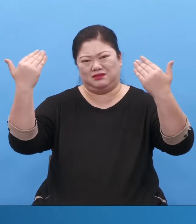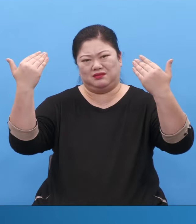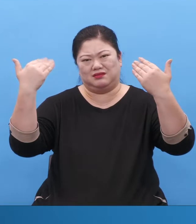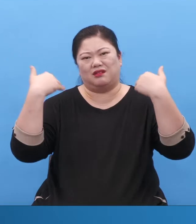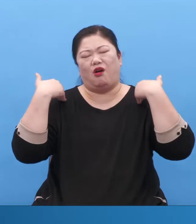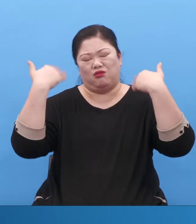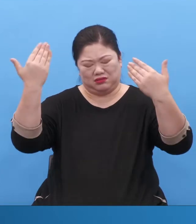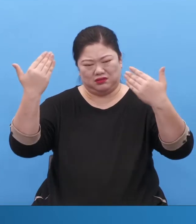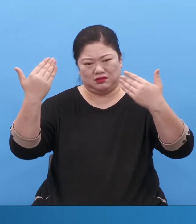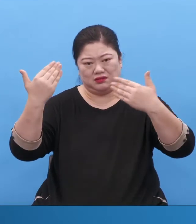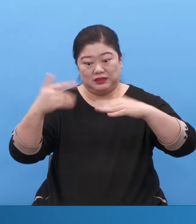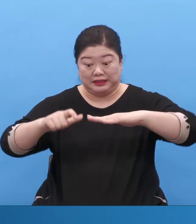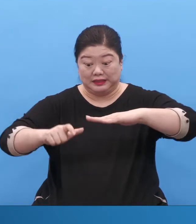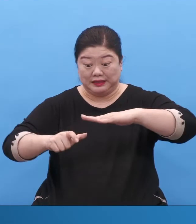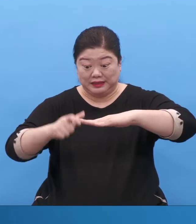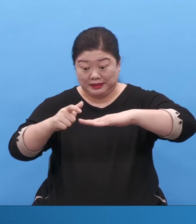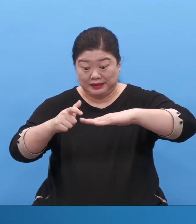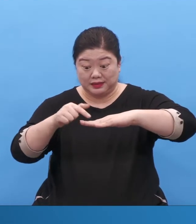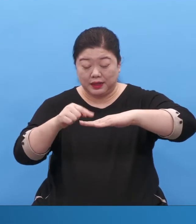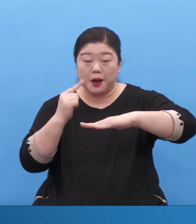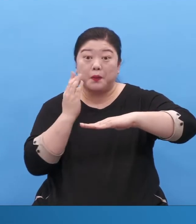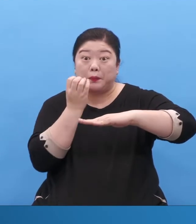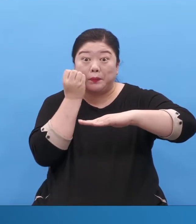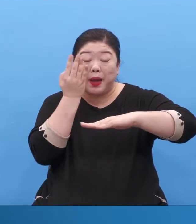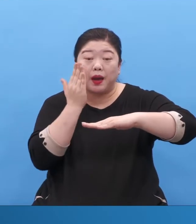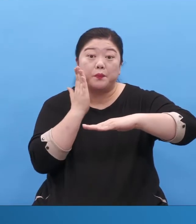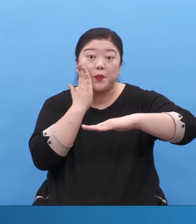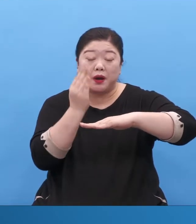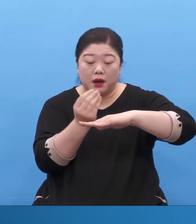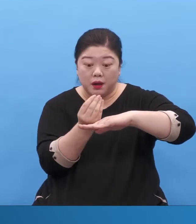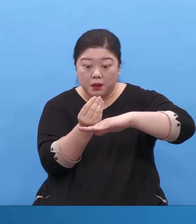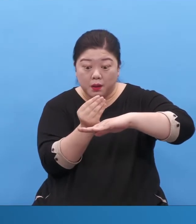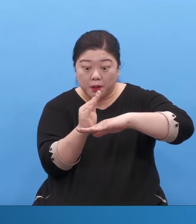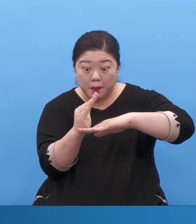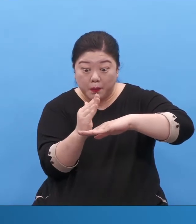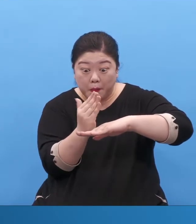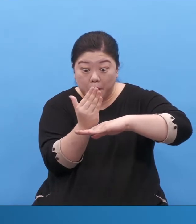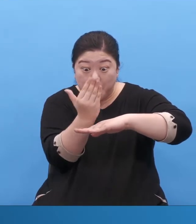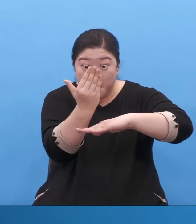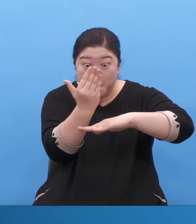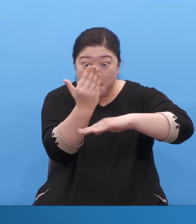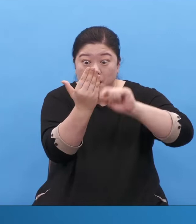여기에 새순이 나잖아요. 이게 후대입니다.